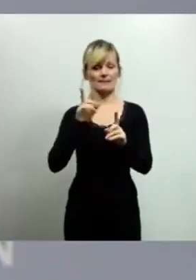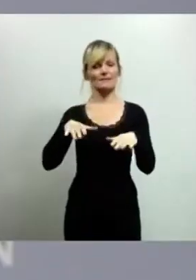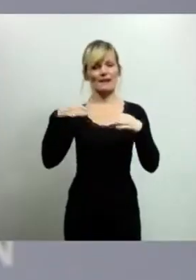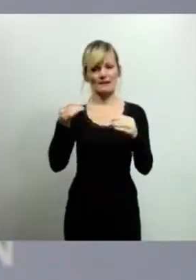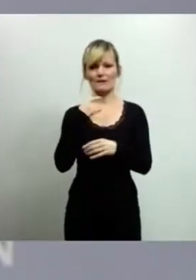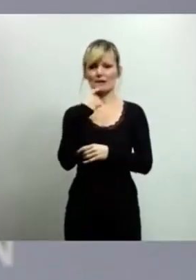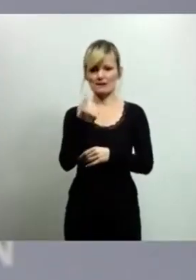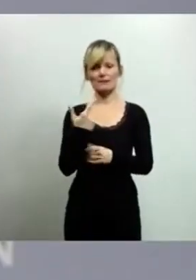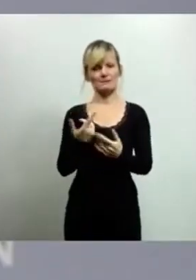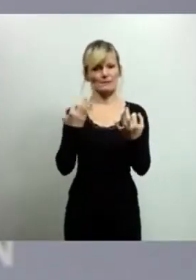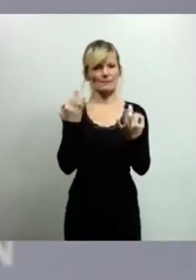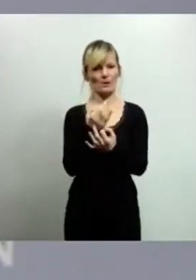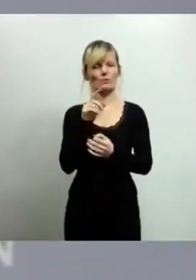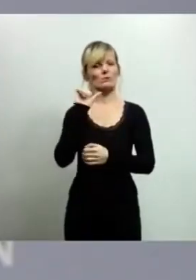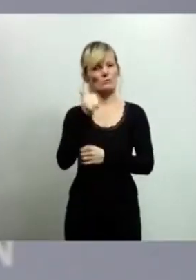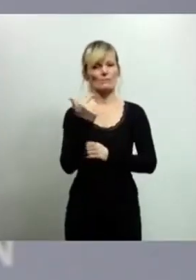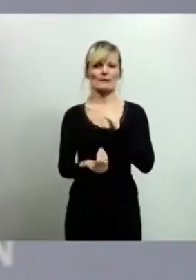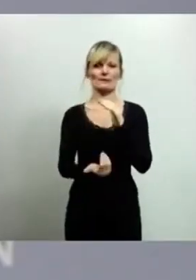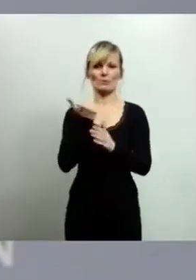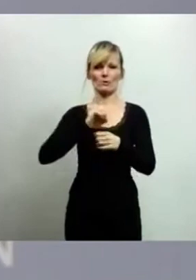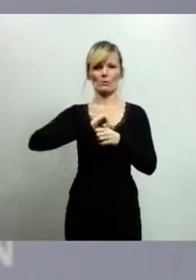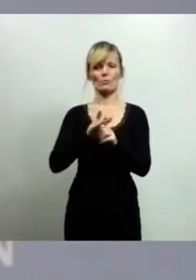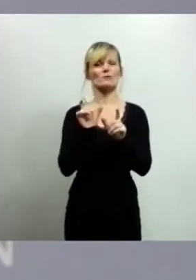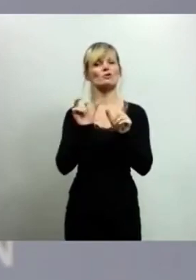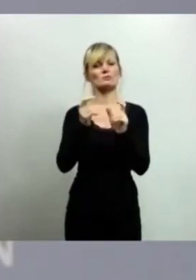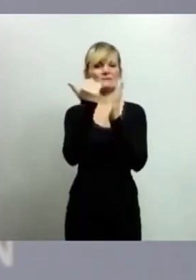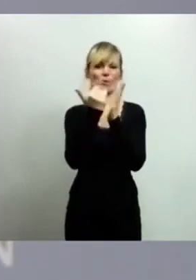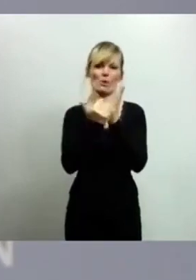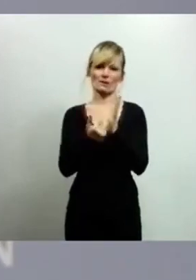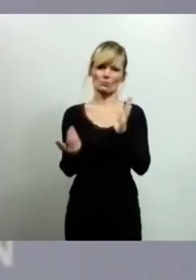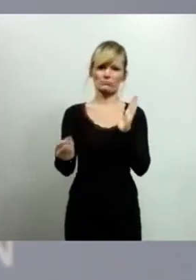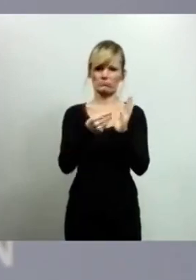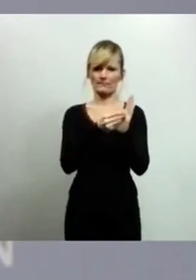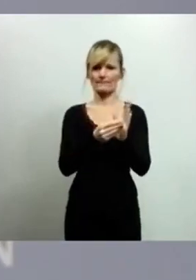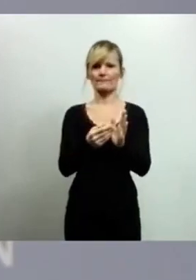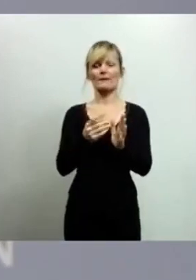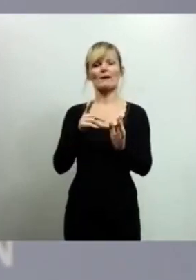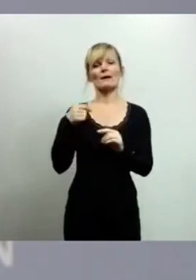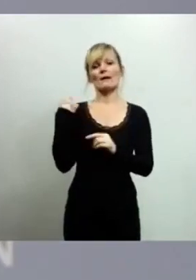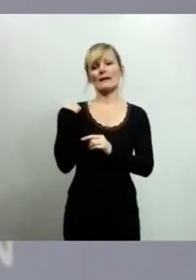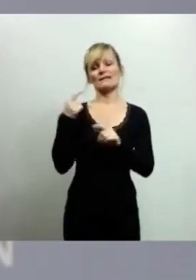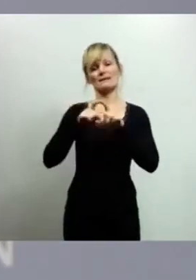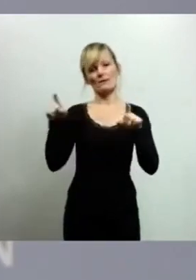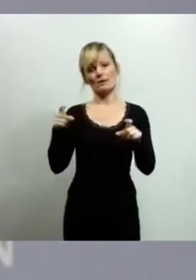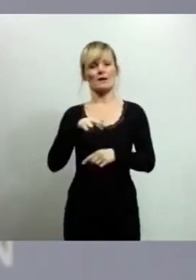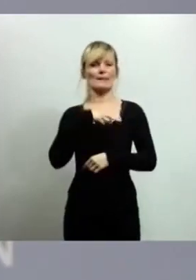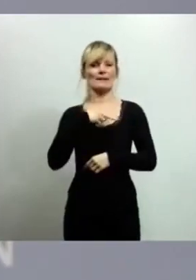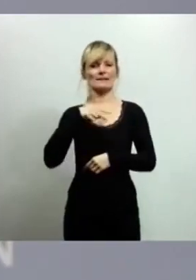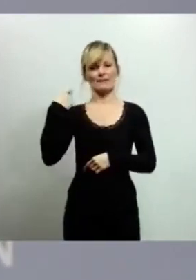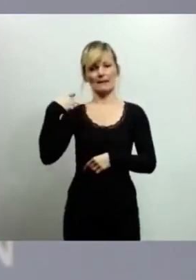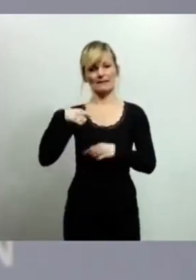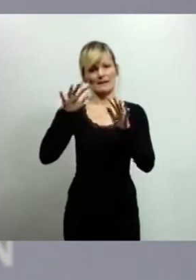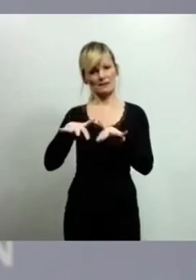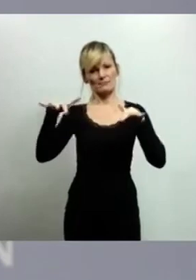Die neuen Regelungen der Corona-Schutzverordnung in Sachsen wurden am Dienstag in einer Pressekonferenz des Freistaates bekannt gegeben.